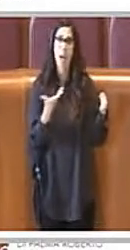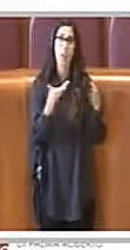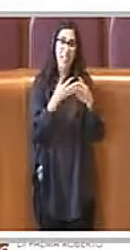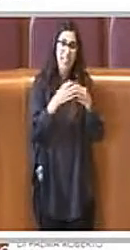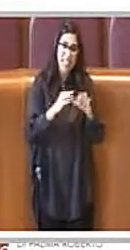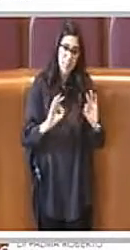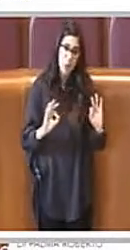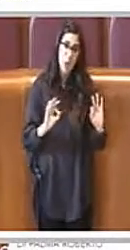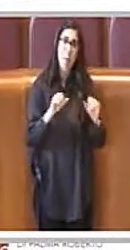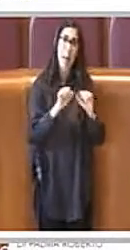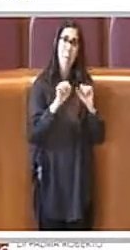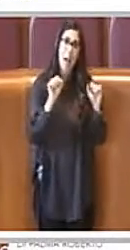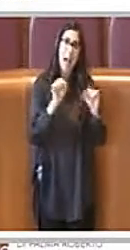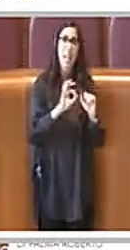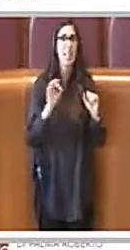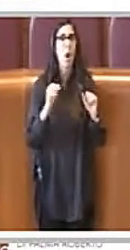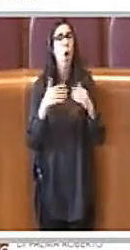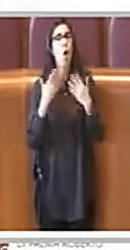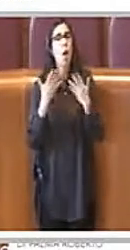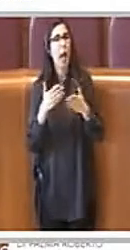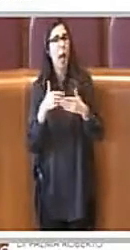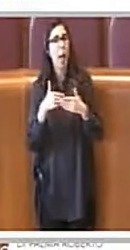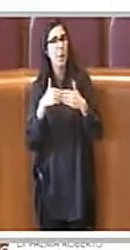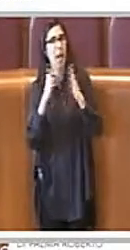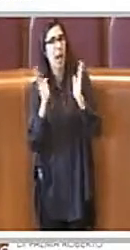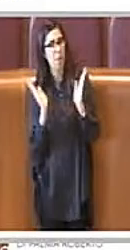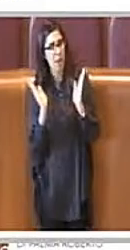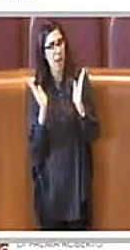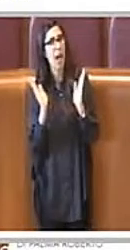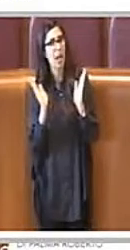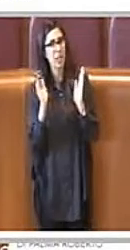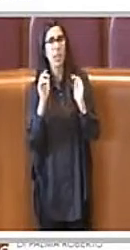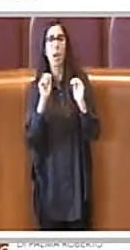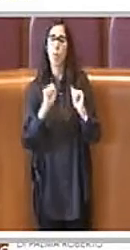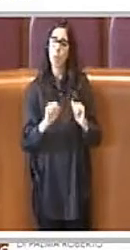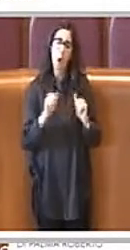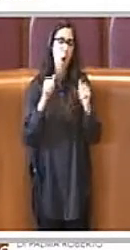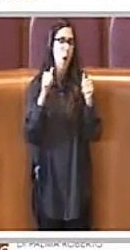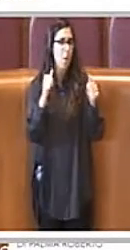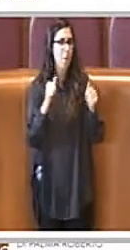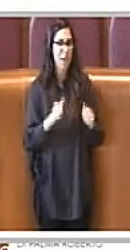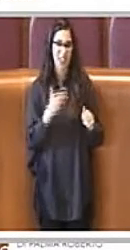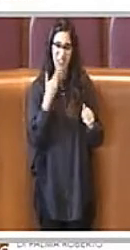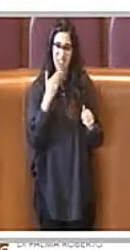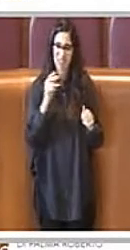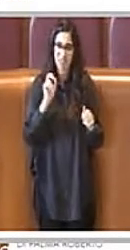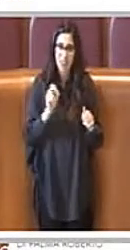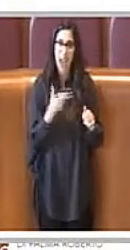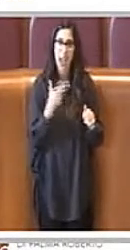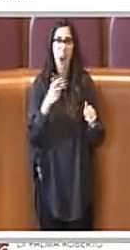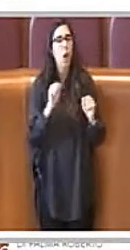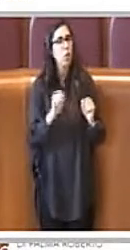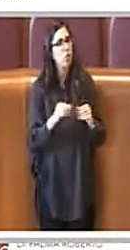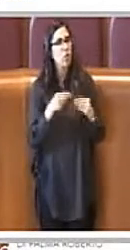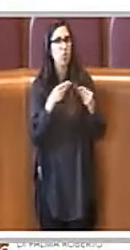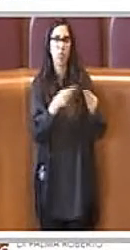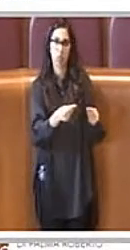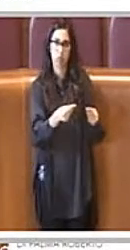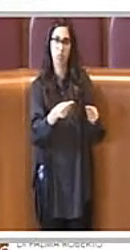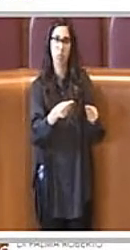nuovi campetti esterni polivalenti Potranno assegnarli con procedure rapide e snelle Per una durata